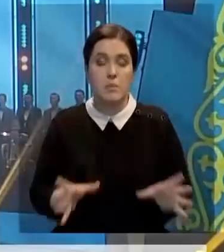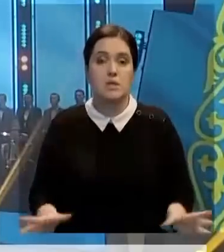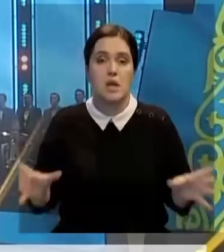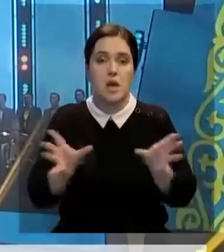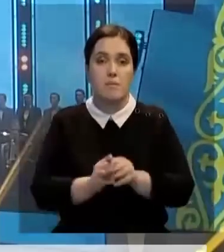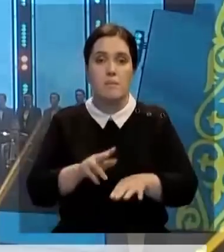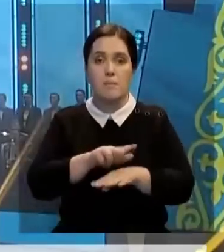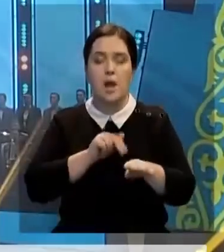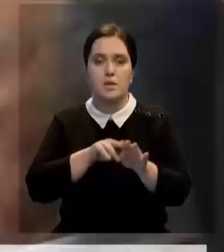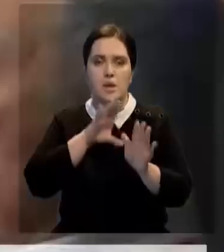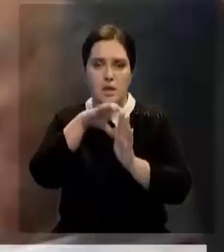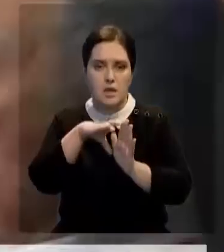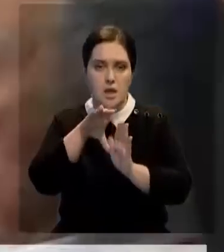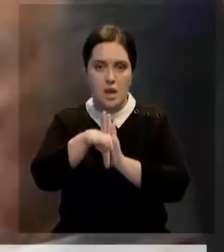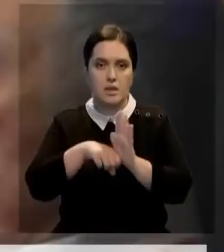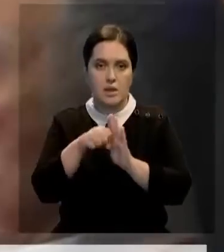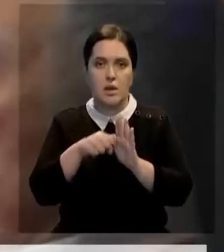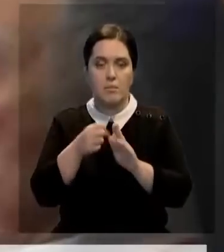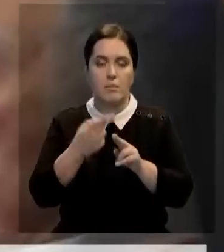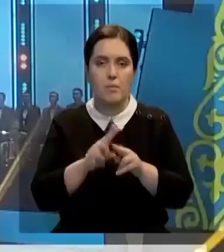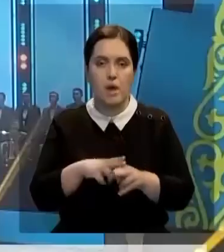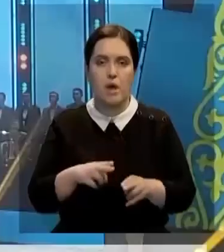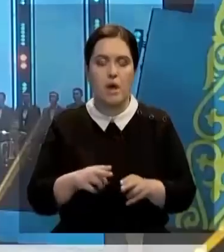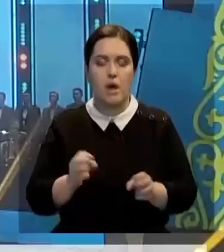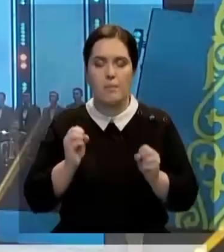полицией нейтрализовали ряд особо опасных преступных групп.